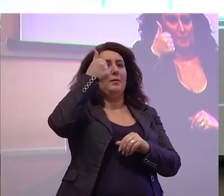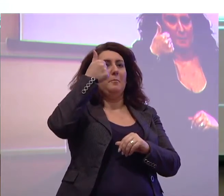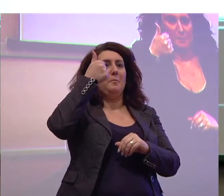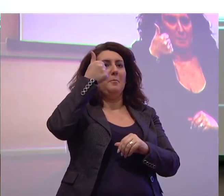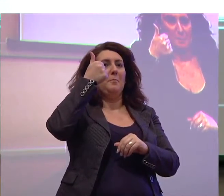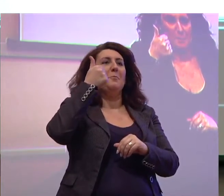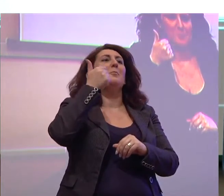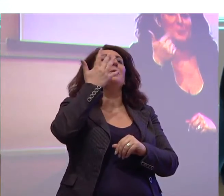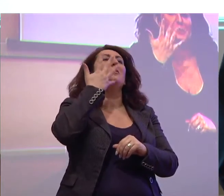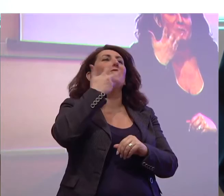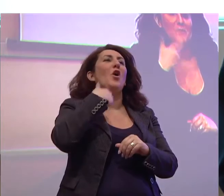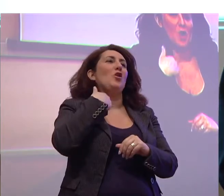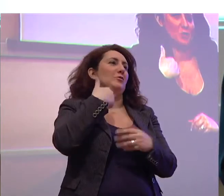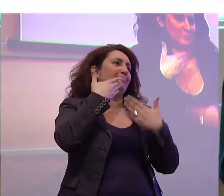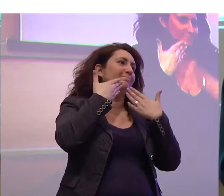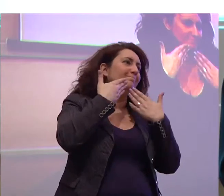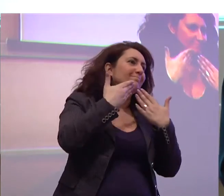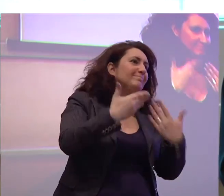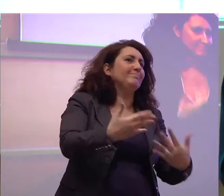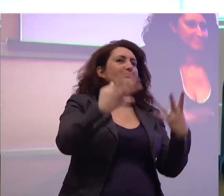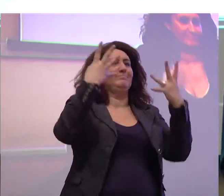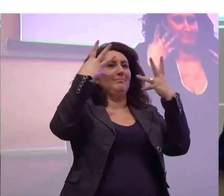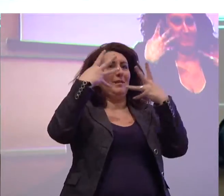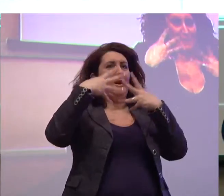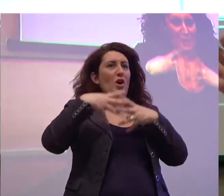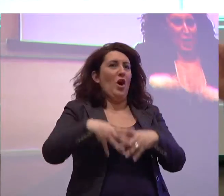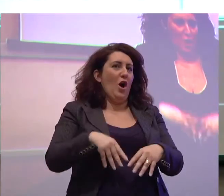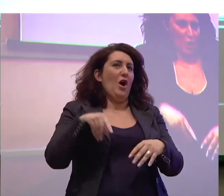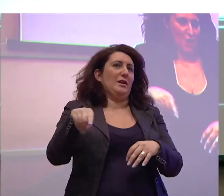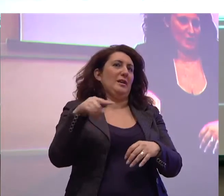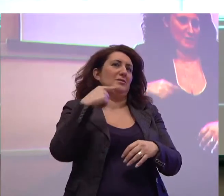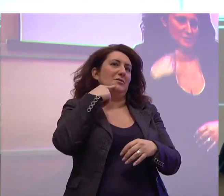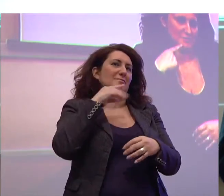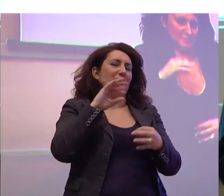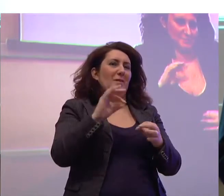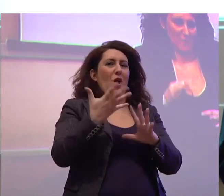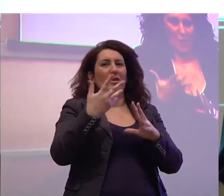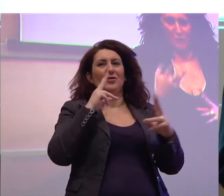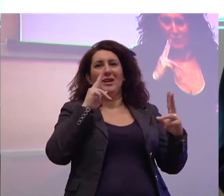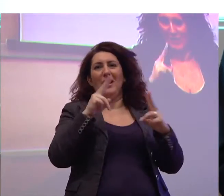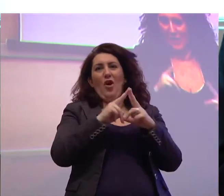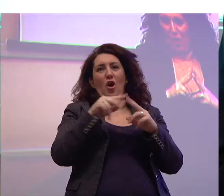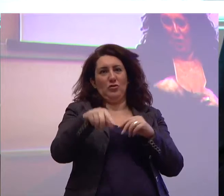organizzatori di questa occasione d'incontro e il Presidente Pagano,